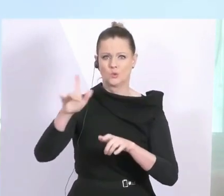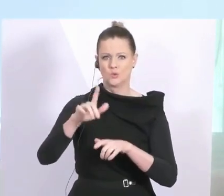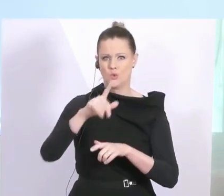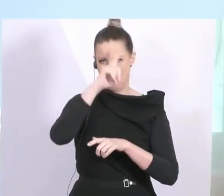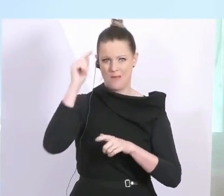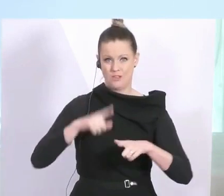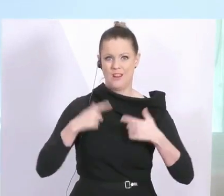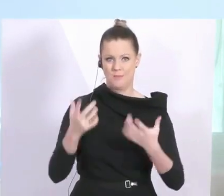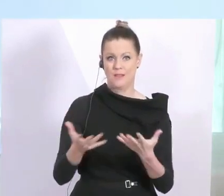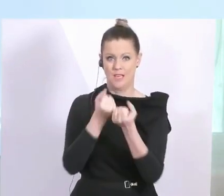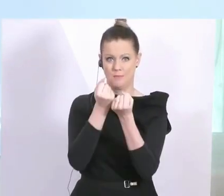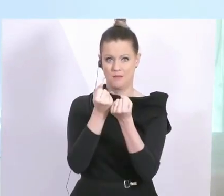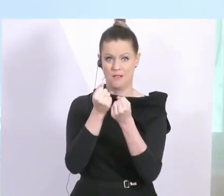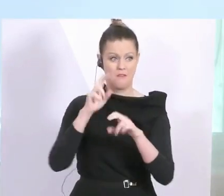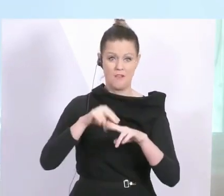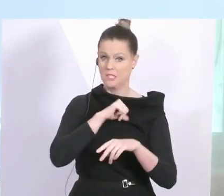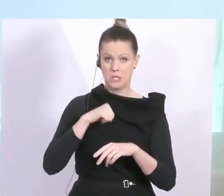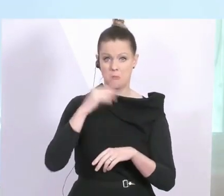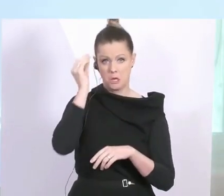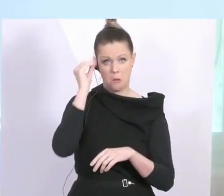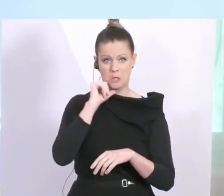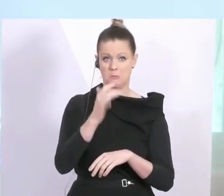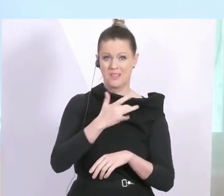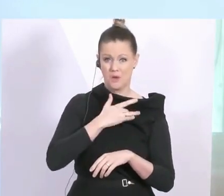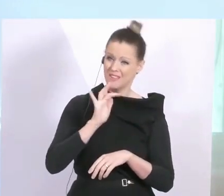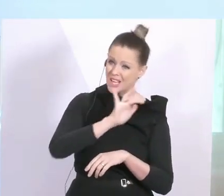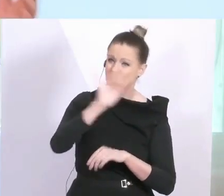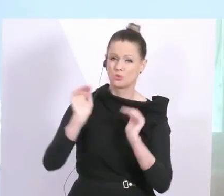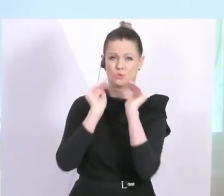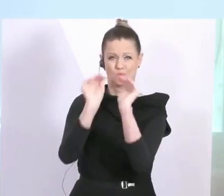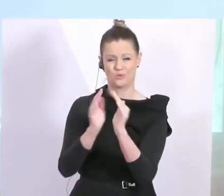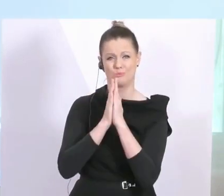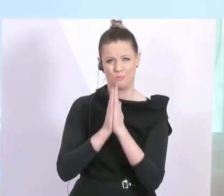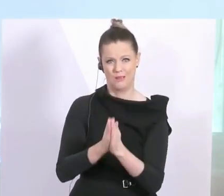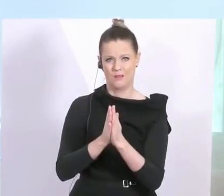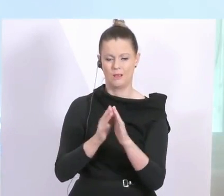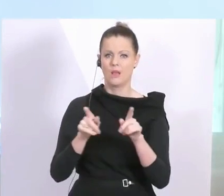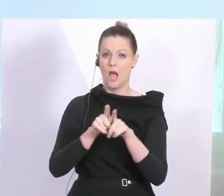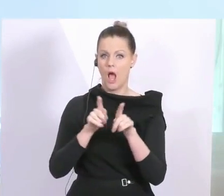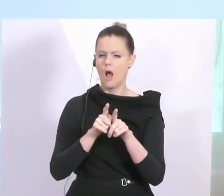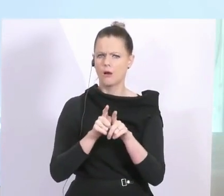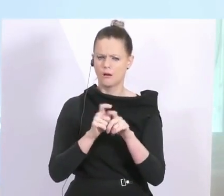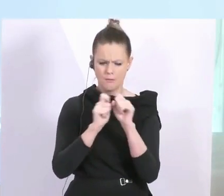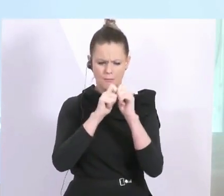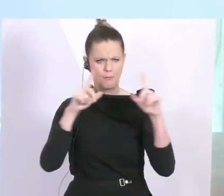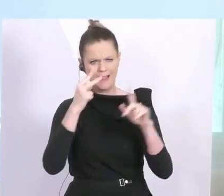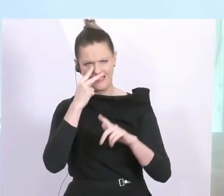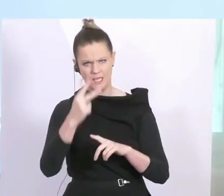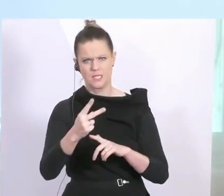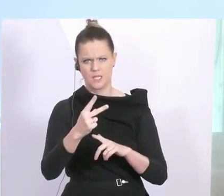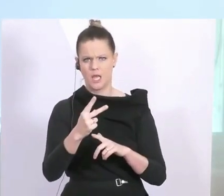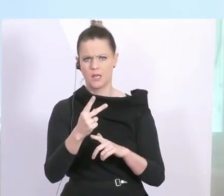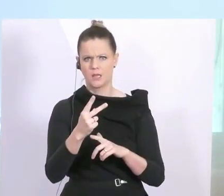wenn man schon selber nicht daran glaubt, betroffen zu sein. Das bezieht sich auch auf die Bilder, die wir gesehen haben, dass das nicht immer,